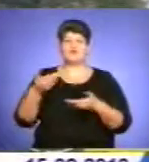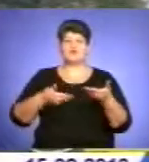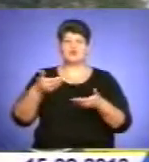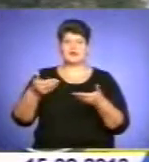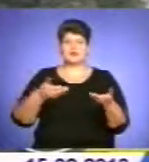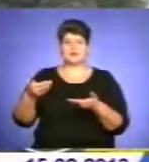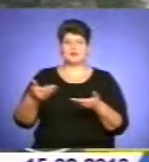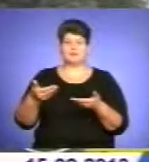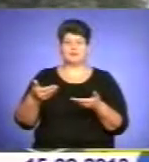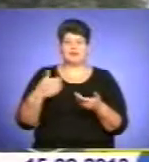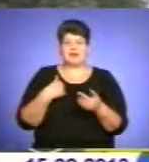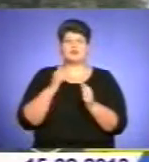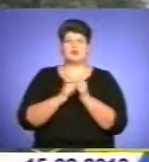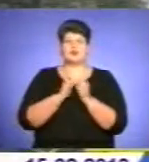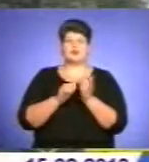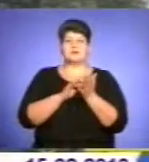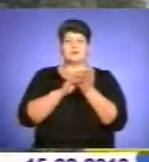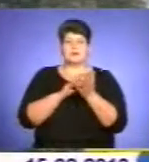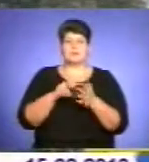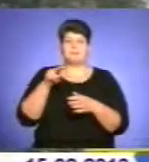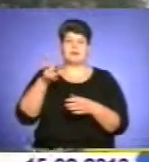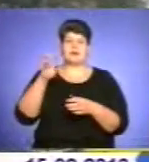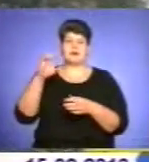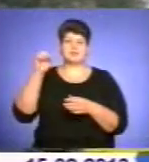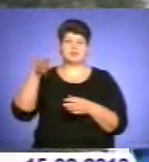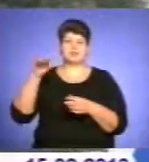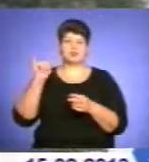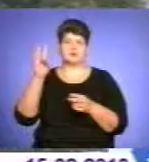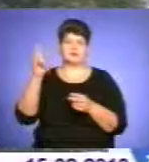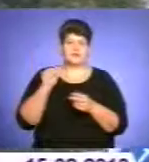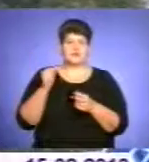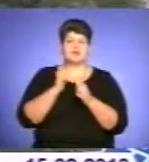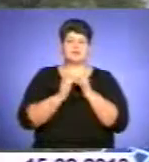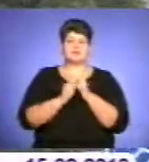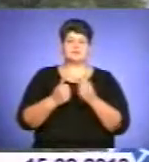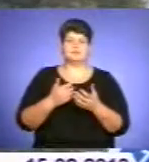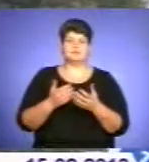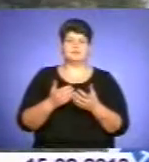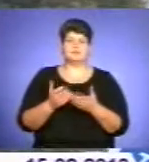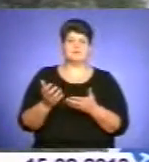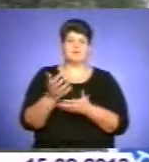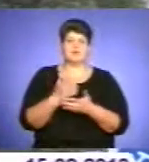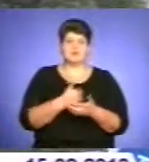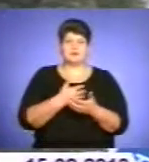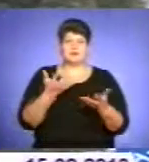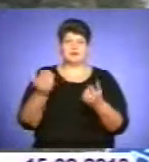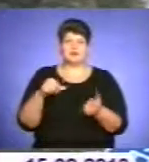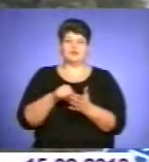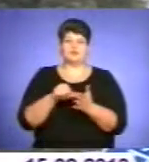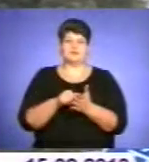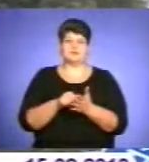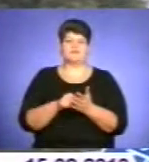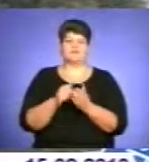пішки. Я часто мандрую, бо я пластунка, і ми постійно стараємося брати участь в таких змаганнях, щоб тримати себе в формі.